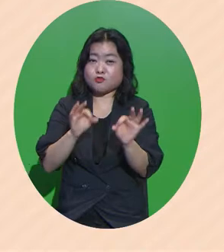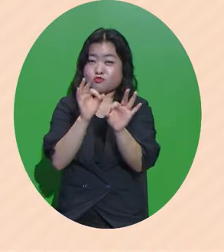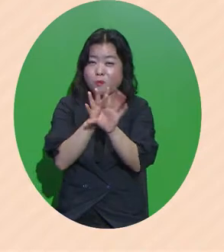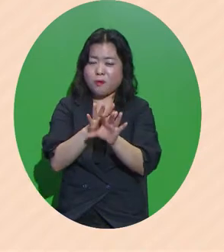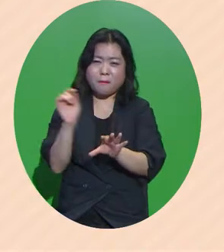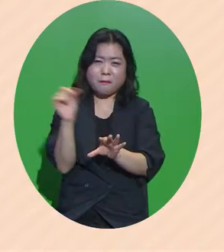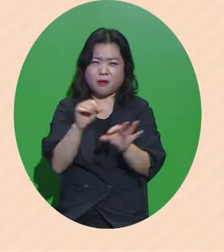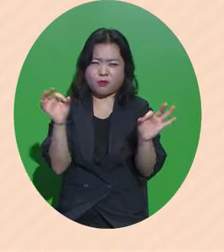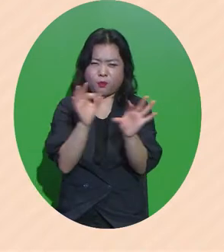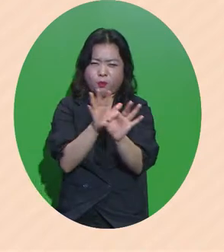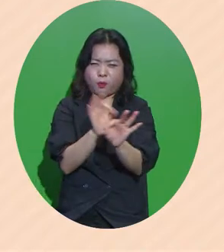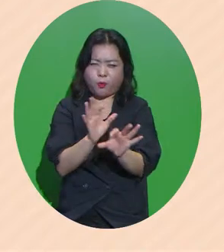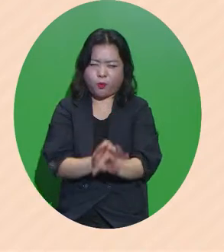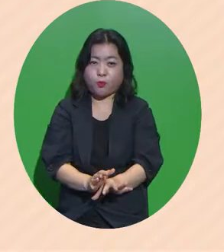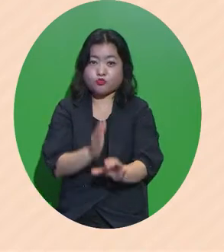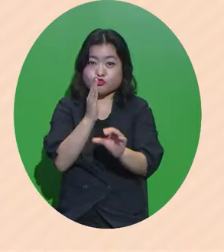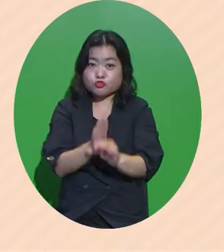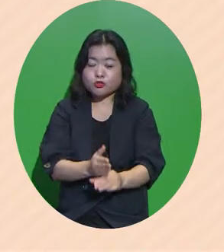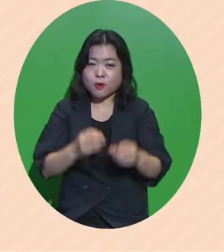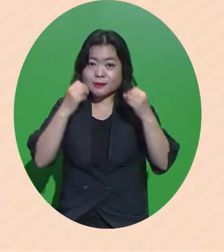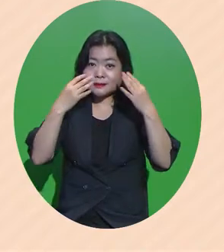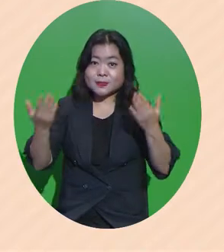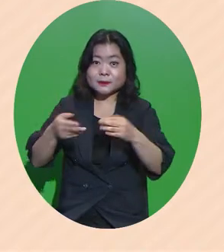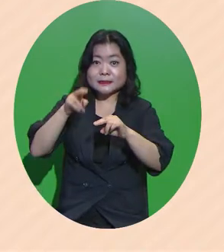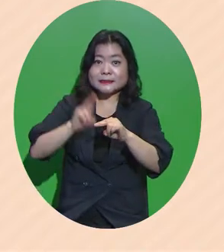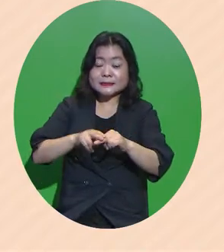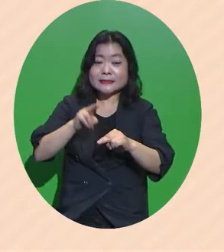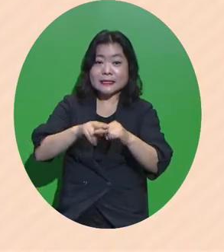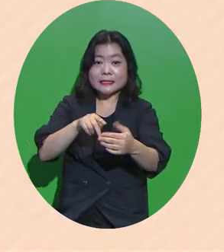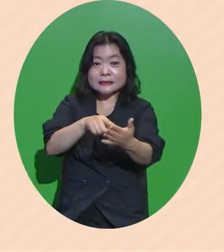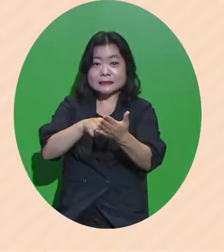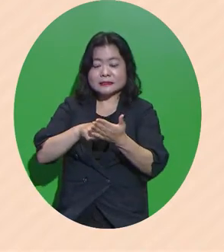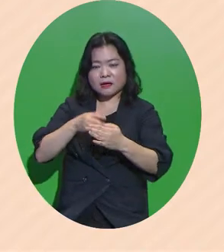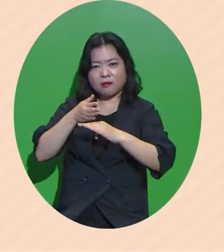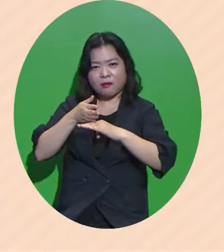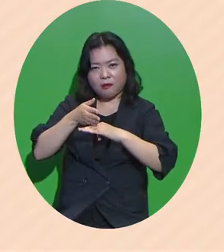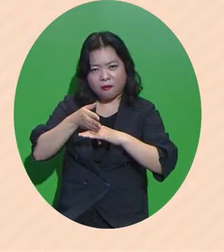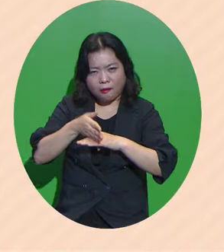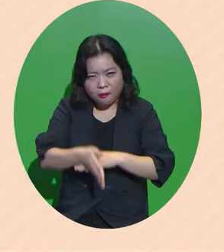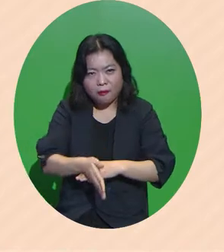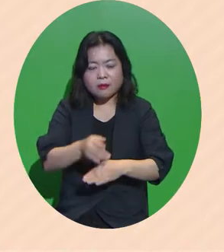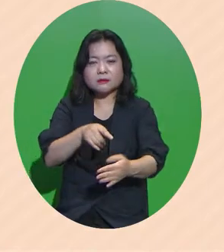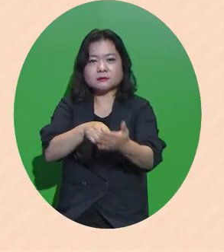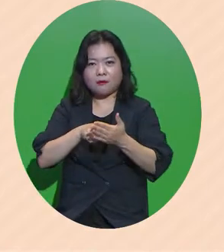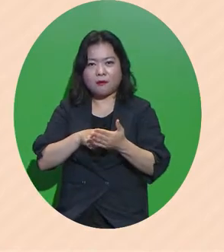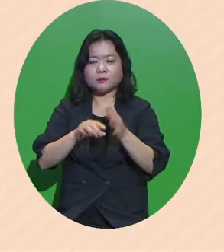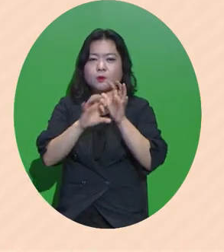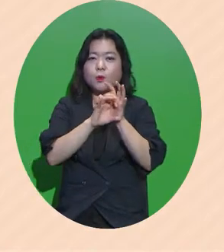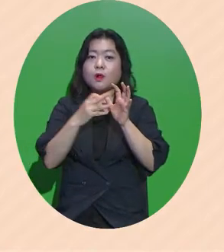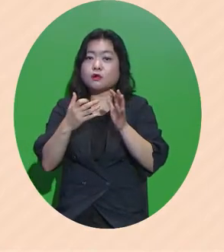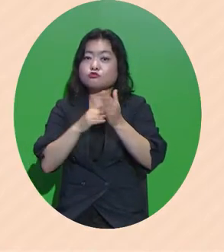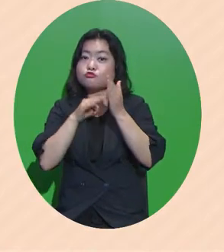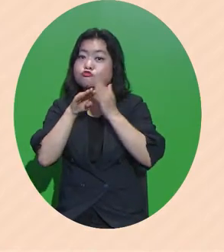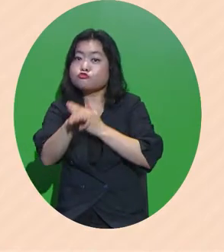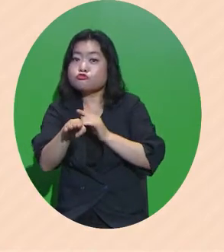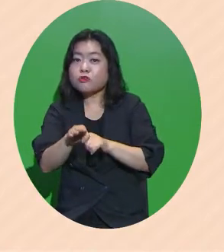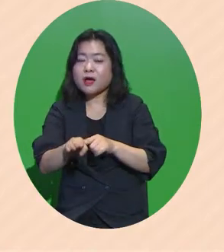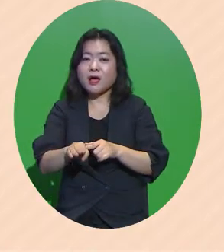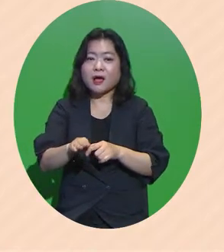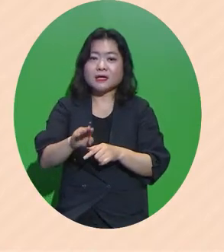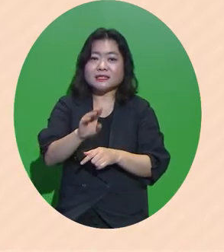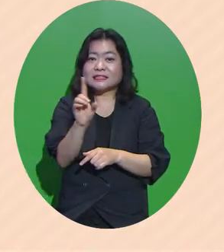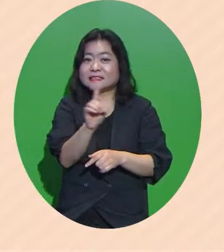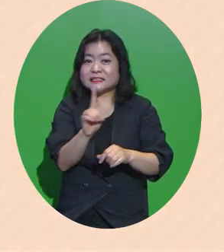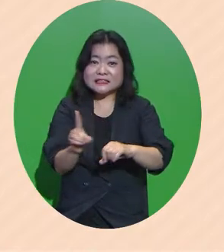이루어지고 있고 새로운 일자리의 등장은 더디기만 합니다 그리고 코로나19 이후에 디지털 전환이